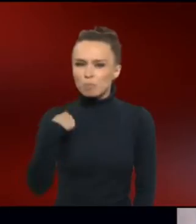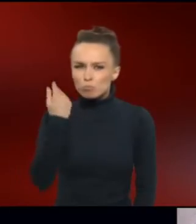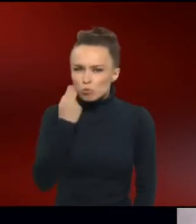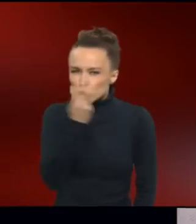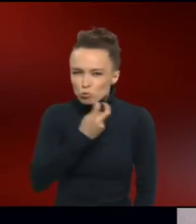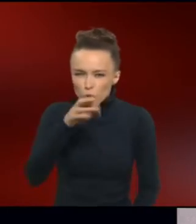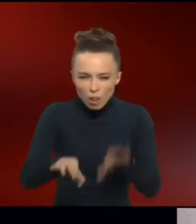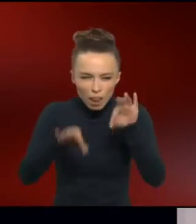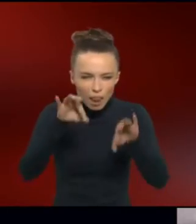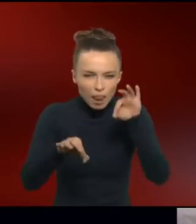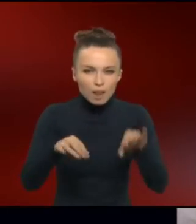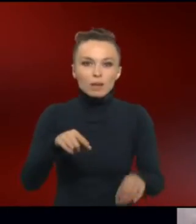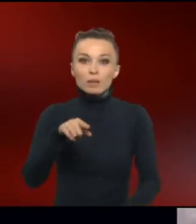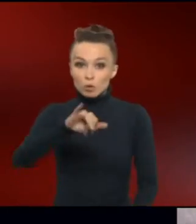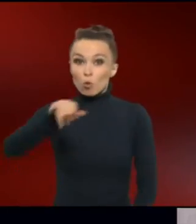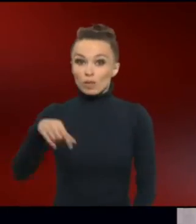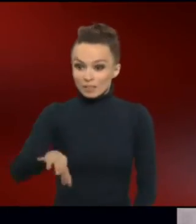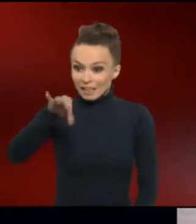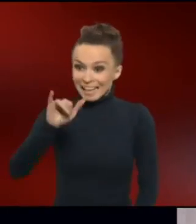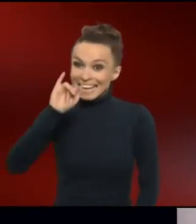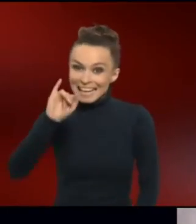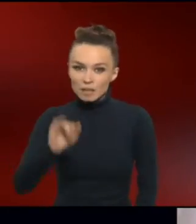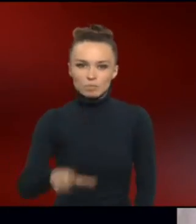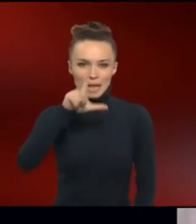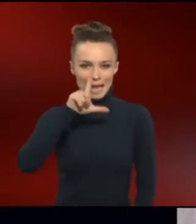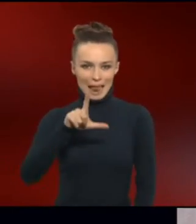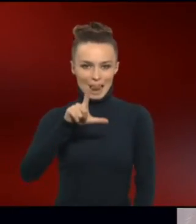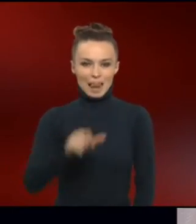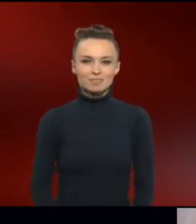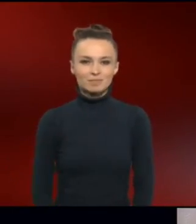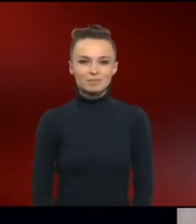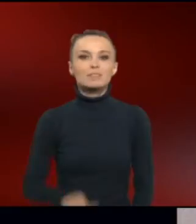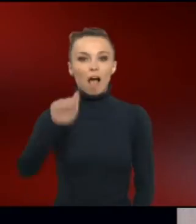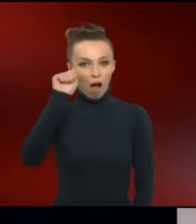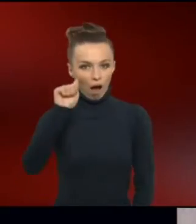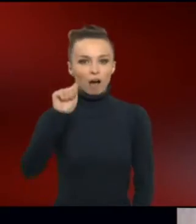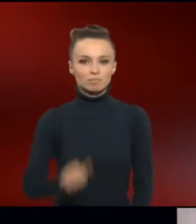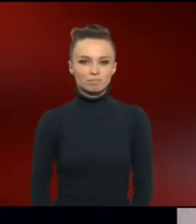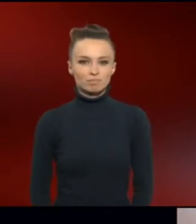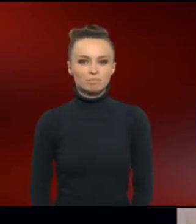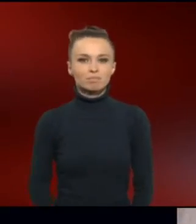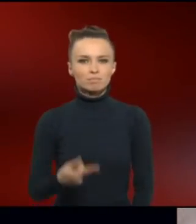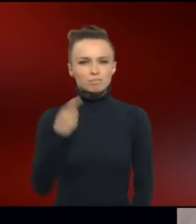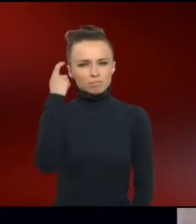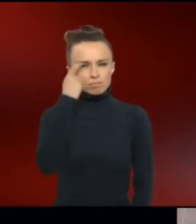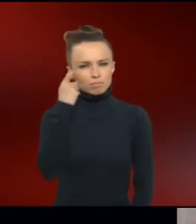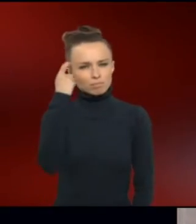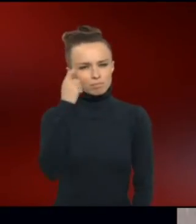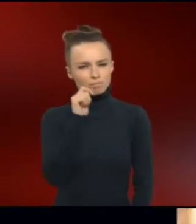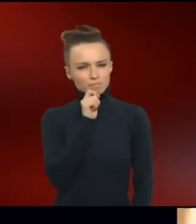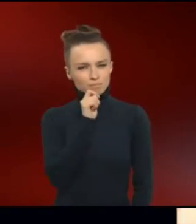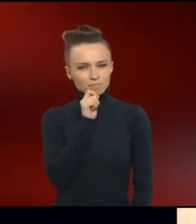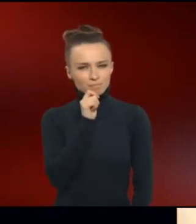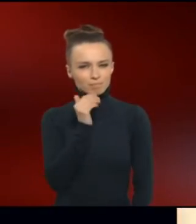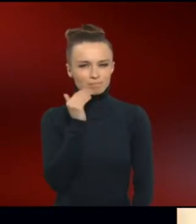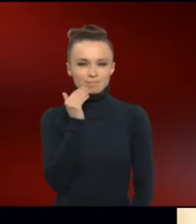Jonas wählt ein I, ein L und ein A. Merkwürdig. Dankeschön.